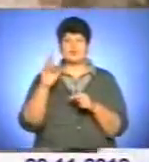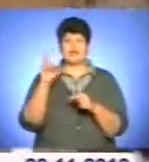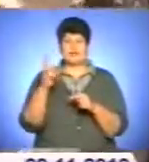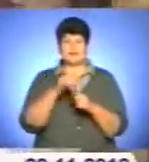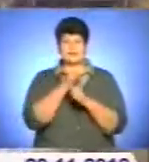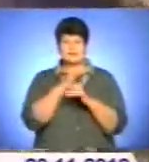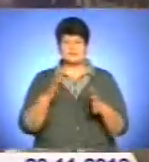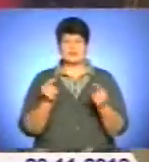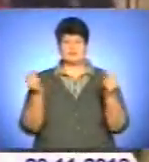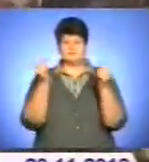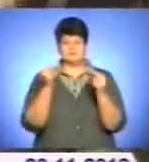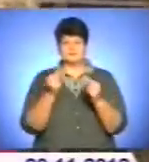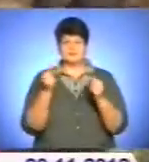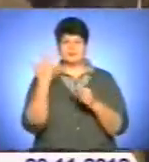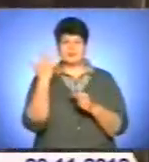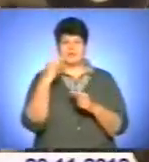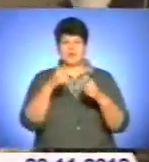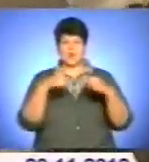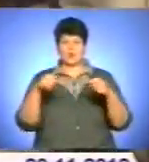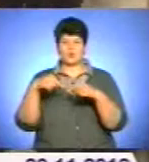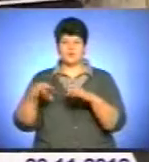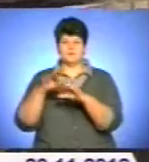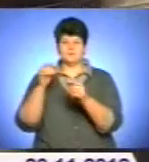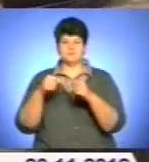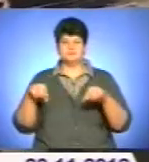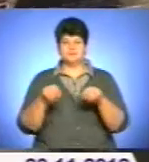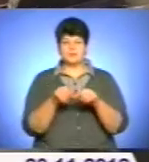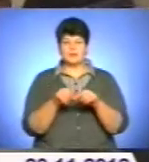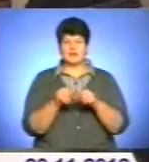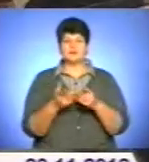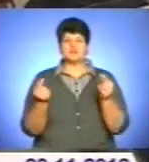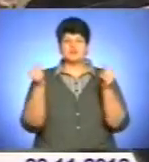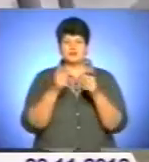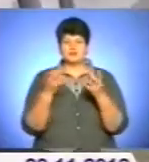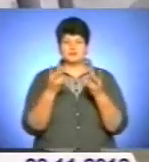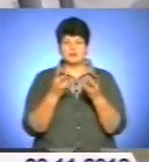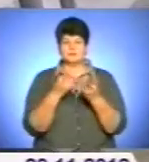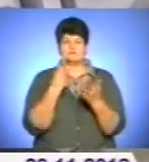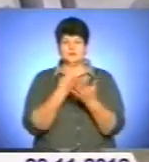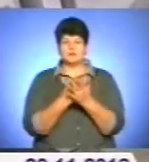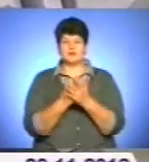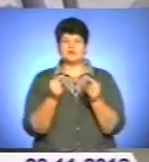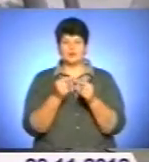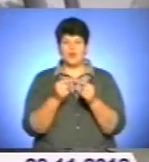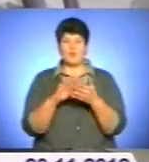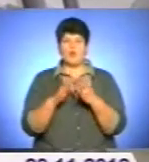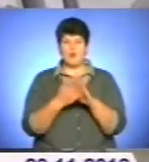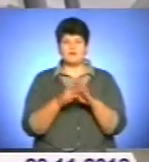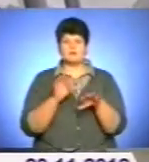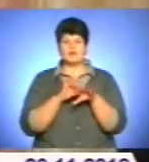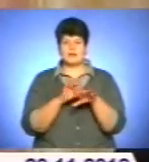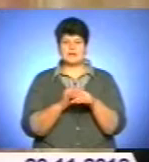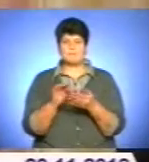волевиявлення на п'яти округах. За словами спікера, у проєкті закону повинні чітко визначатися причини та умови для проведення повторного голосування.